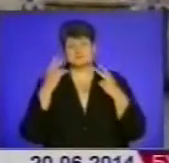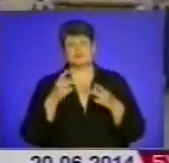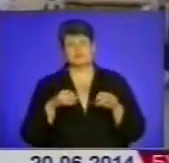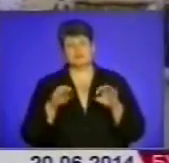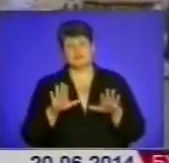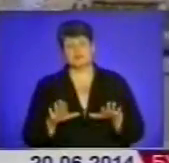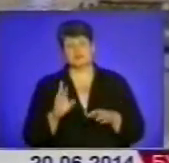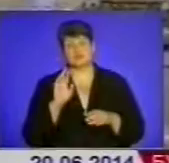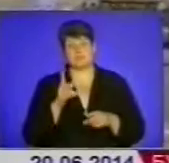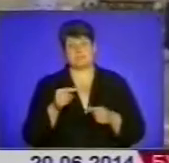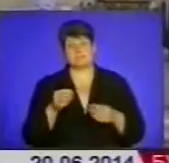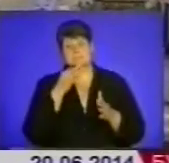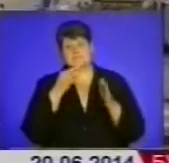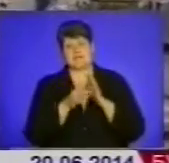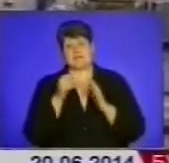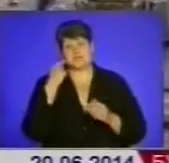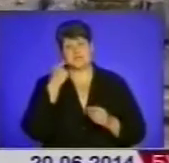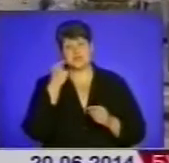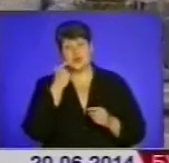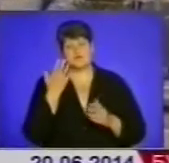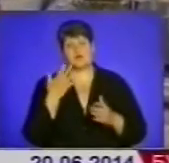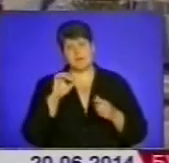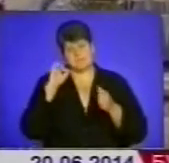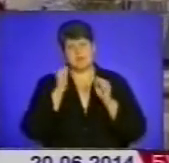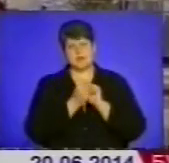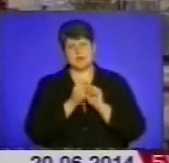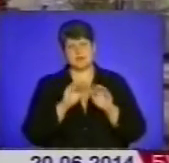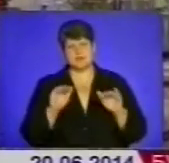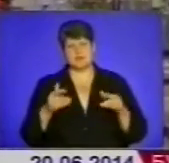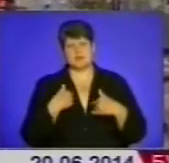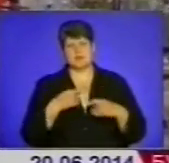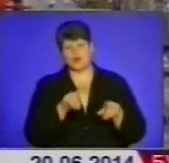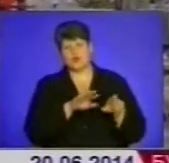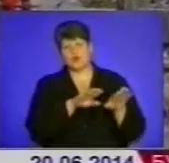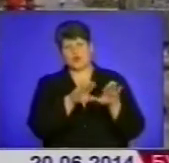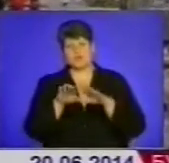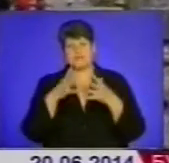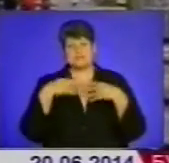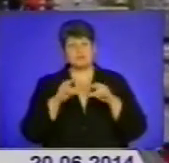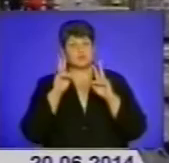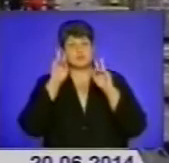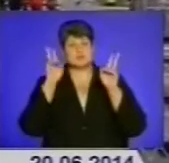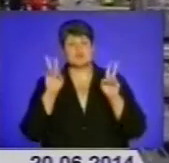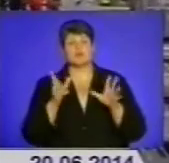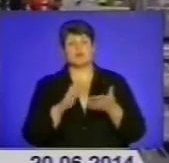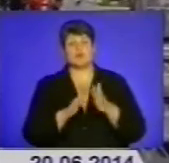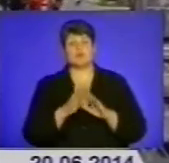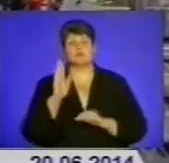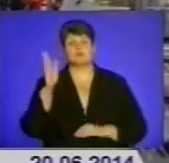так, як підказує совість. Але пам'ятаємо усіми діти однієї землі, і ніхто не знає, коли і в яких умовах опинимося.